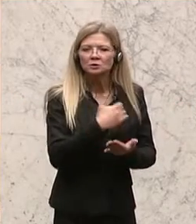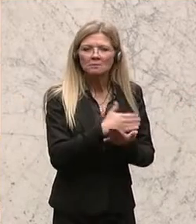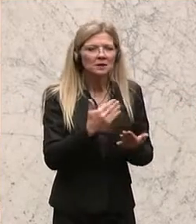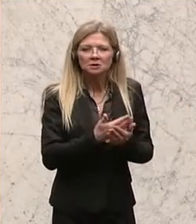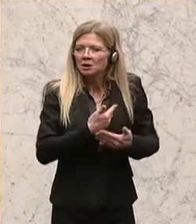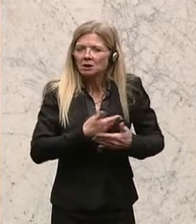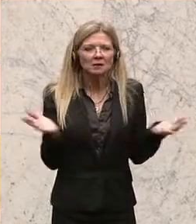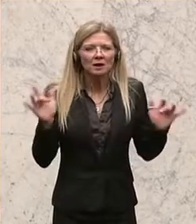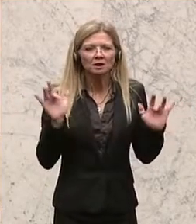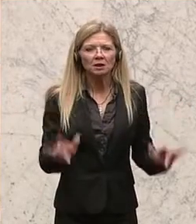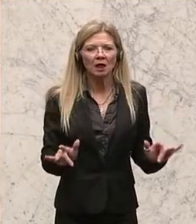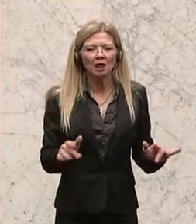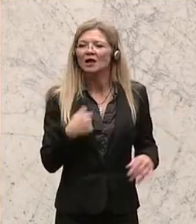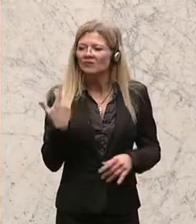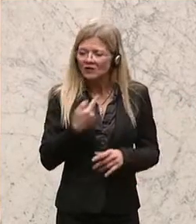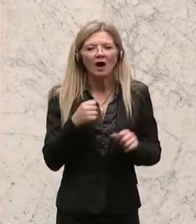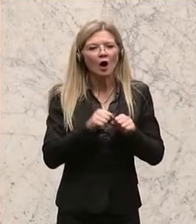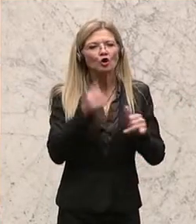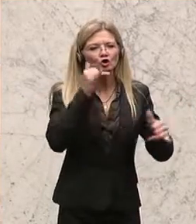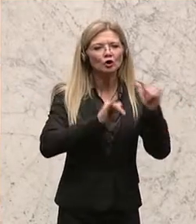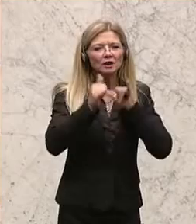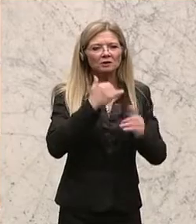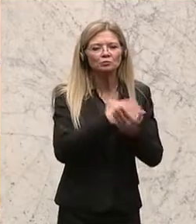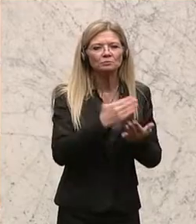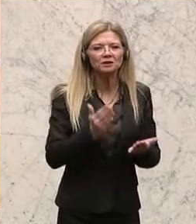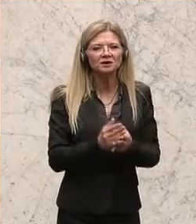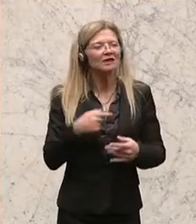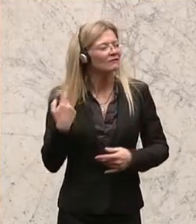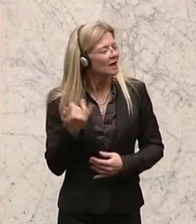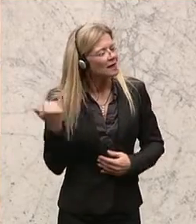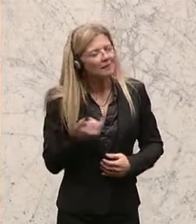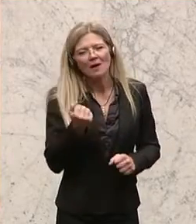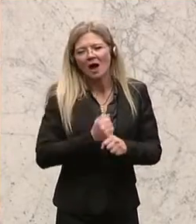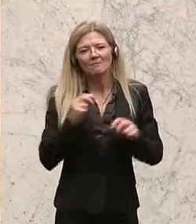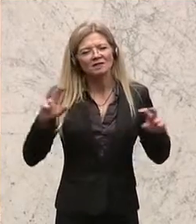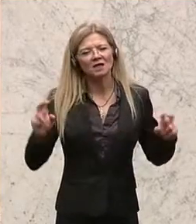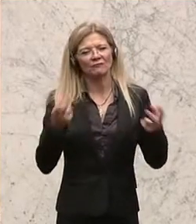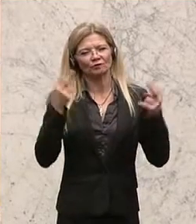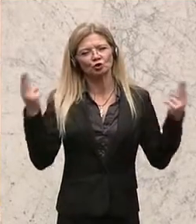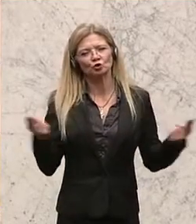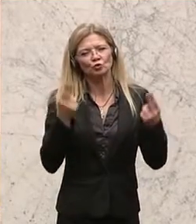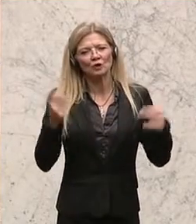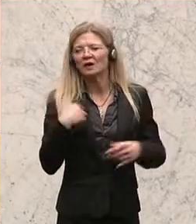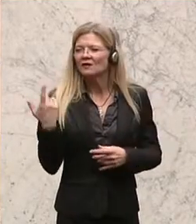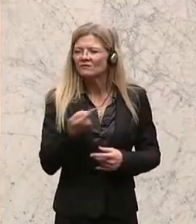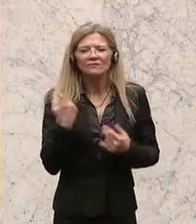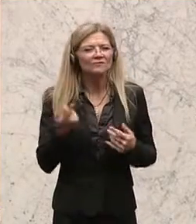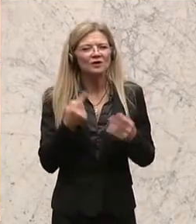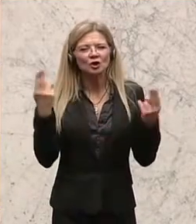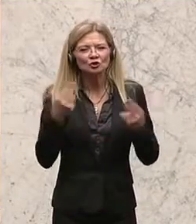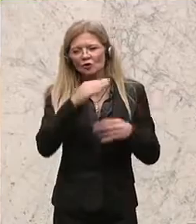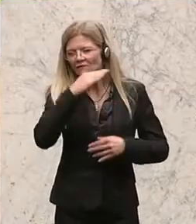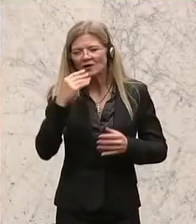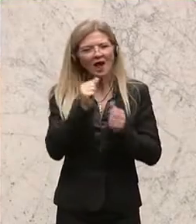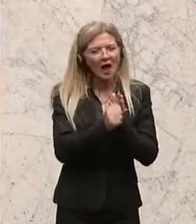Wir sind auch ein Tourismusbezirk. Wir suchen auch Arbeitskräfte. Wir suchen Abwäscher. Viele von